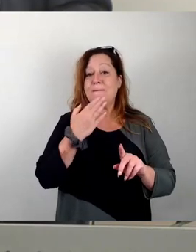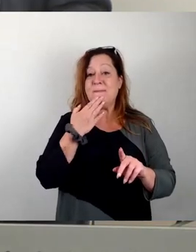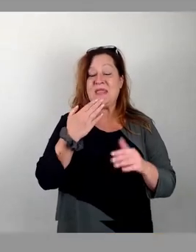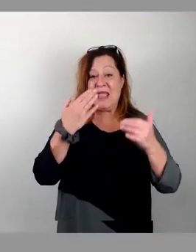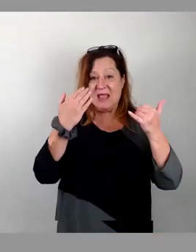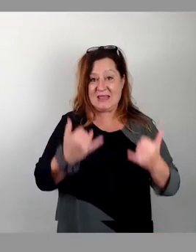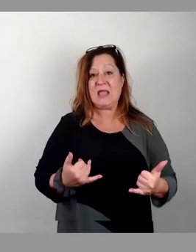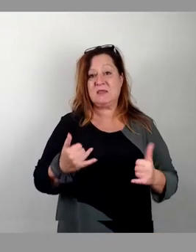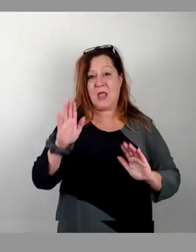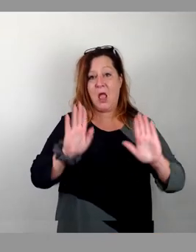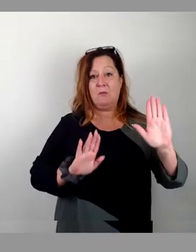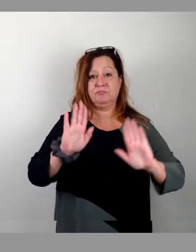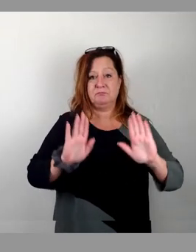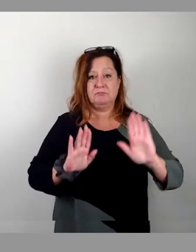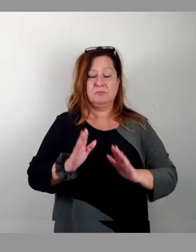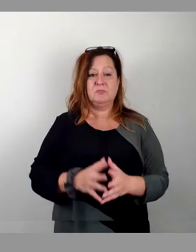Stimmzeichen.